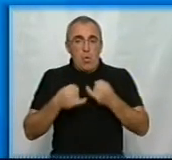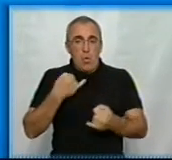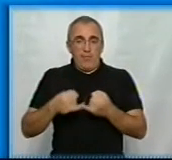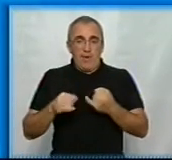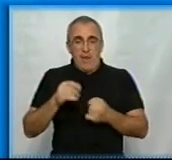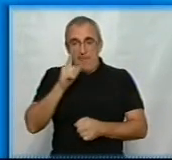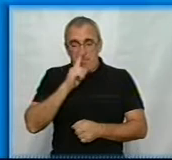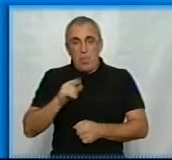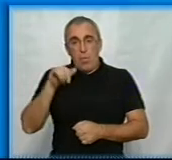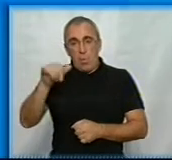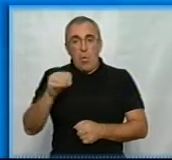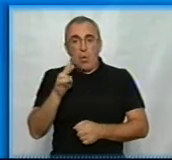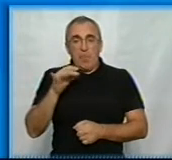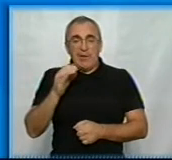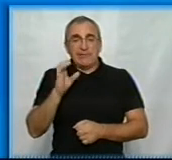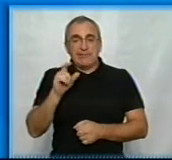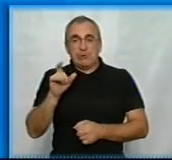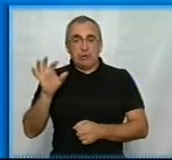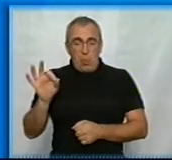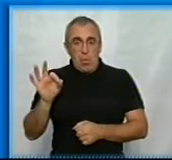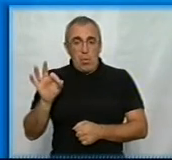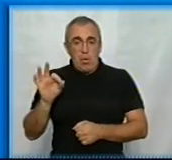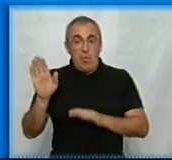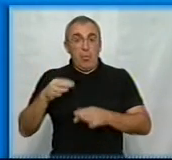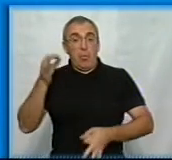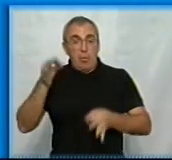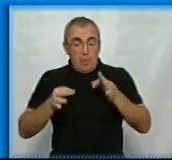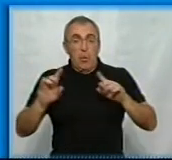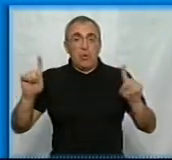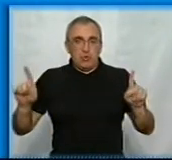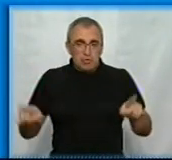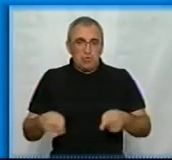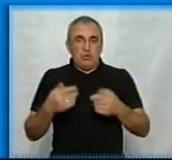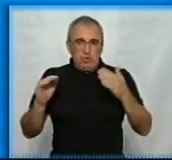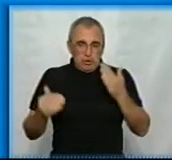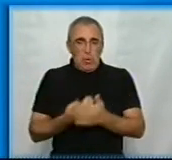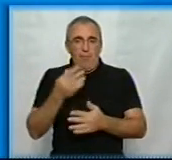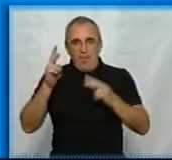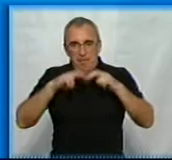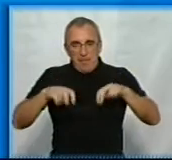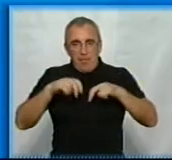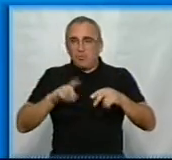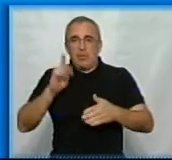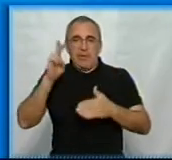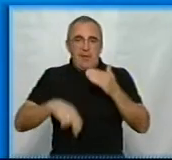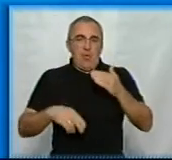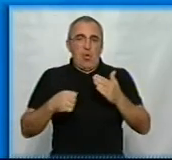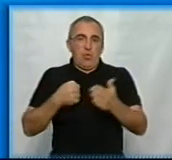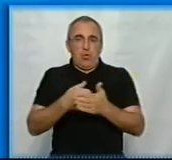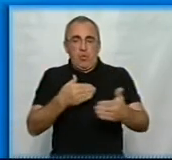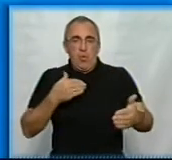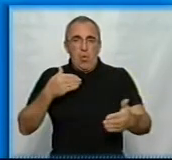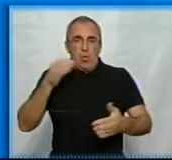Кропивницькому СІЗО. А потім судом буде знову переглядатися, якщо не завершать досудове розслідування. Двоє